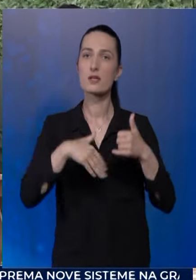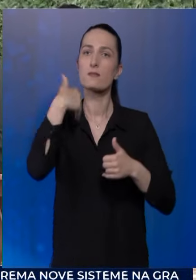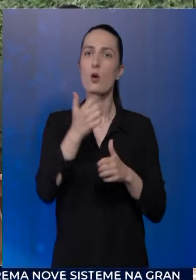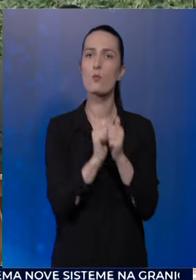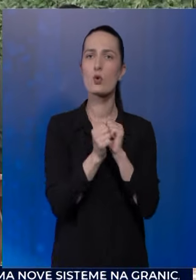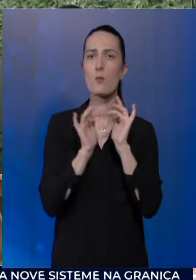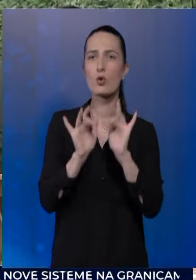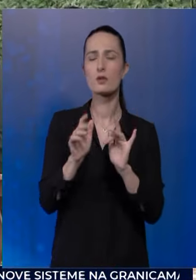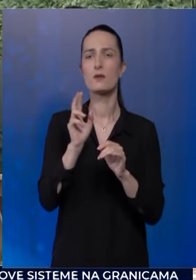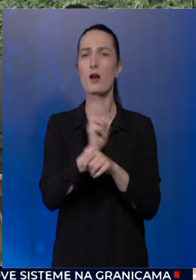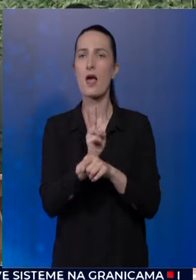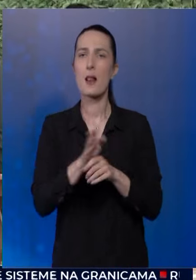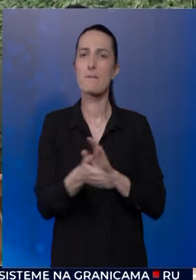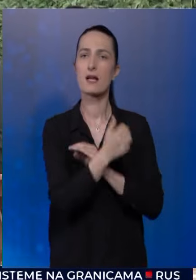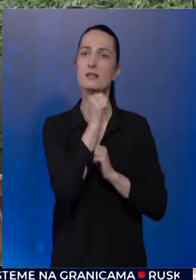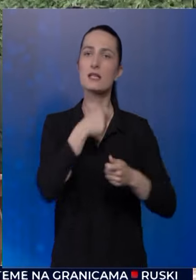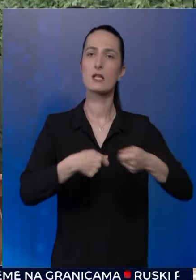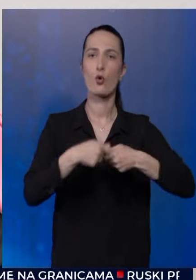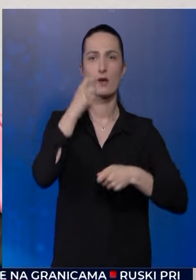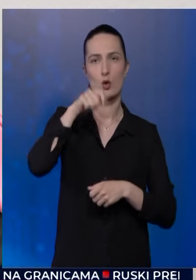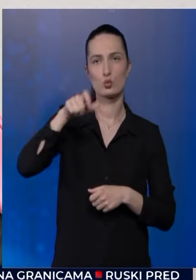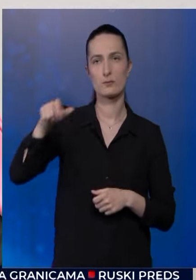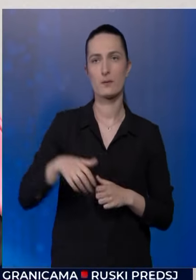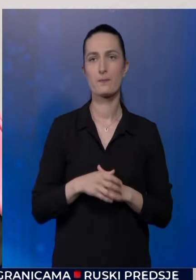protiv ilegalnih migracija i trgovine ljudima.